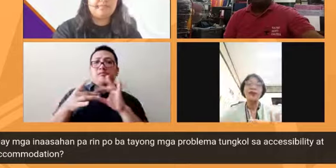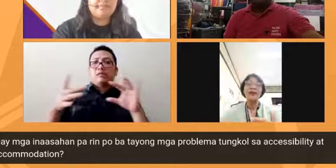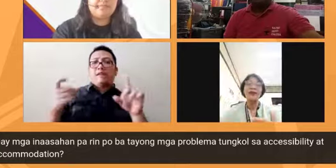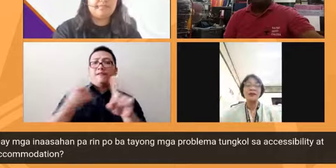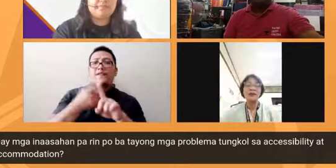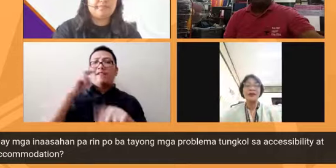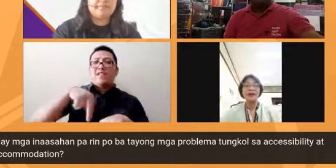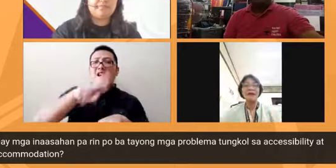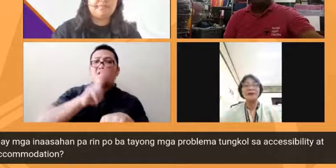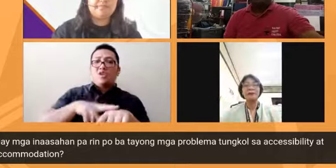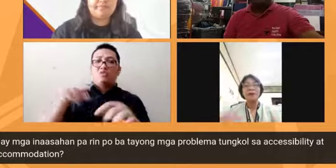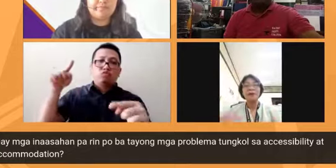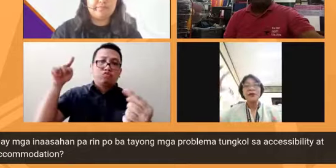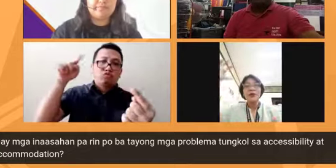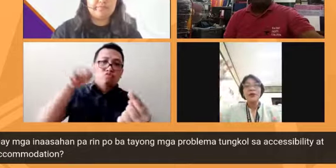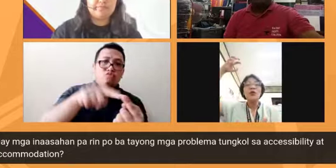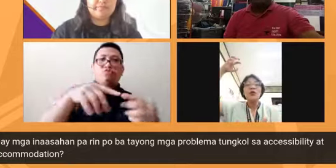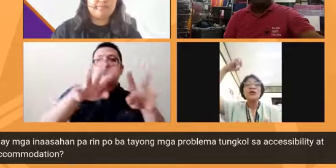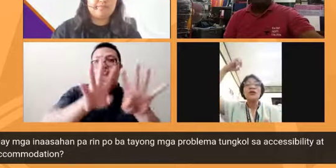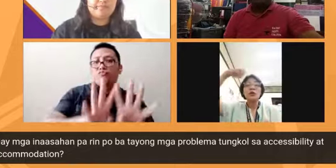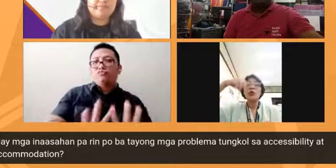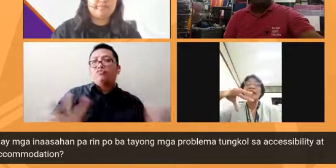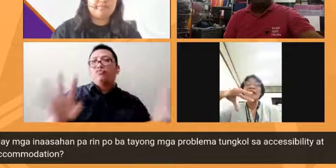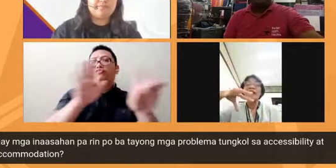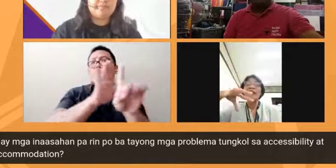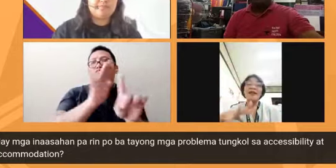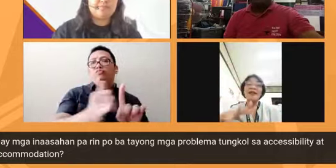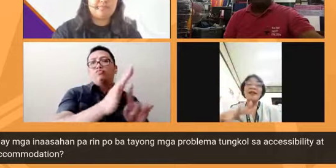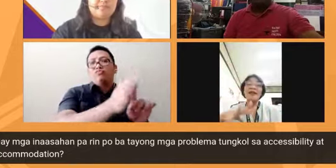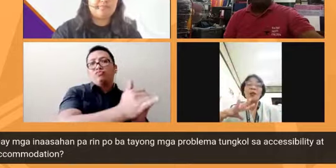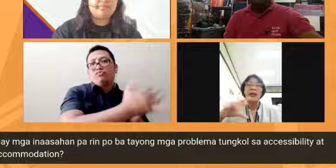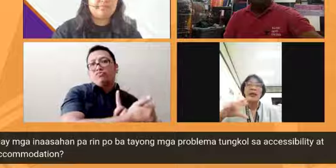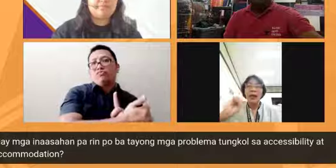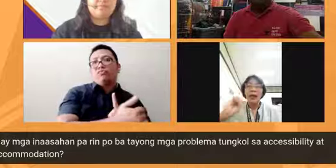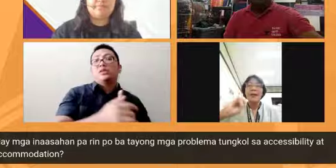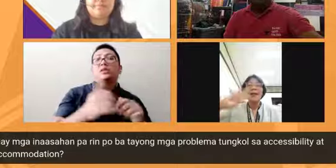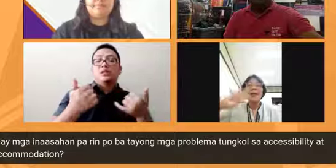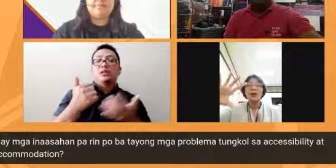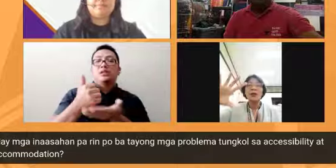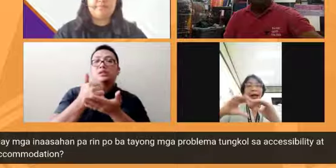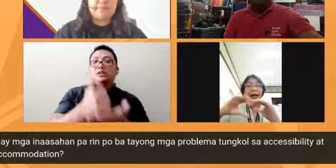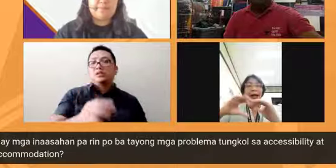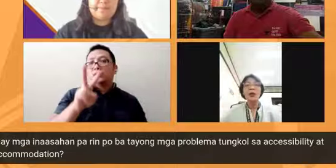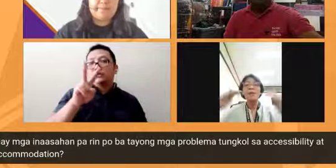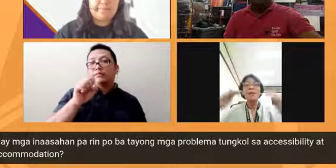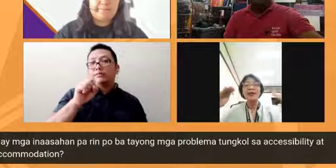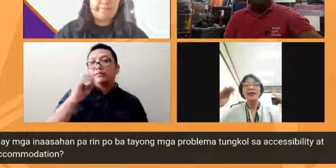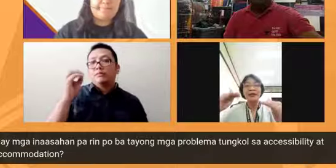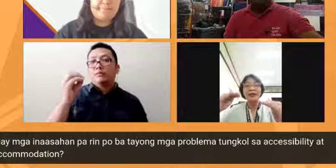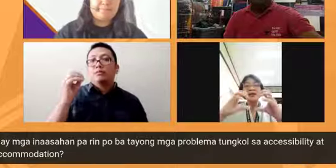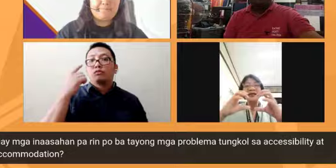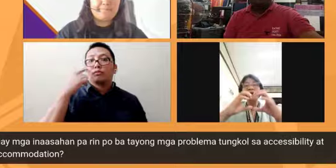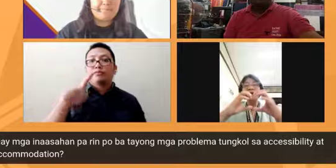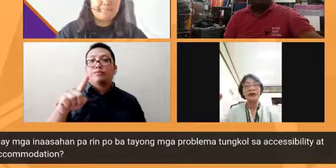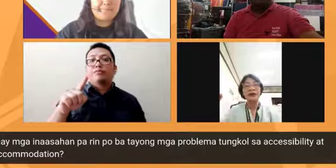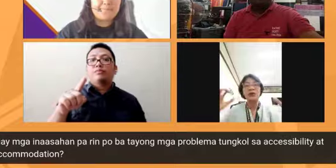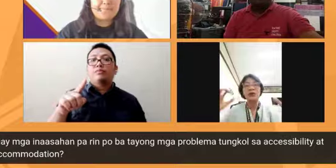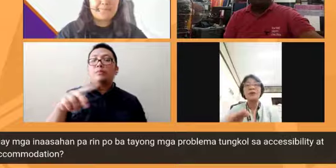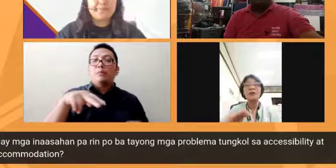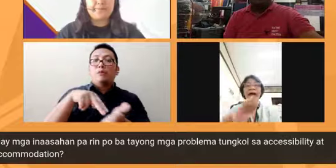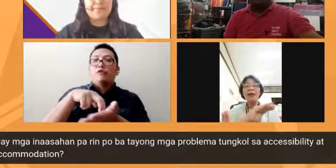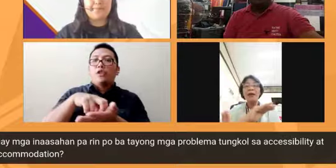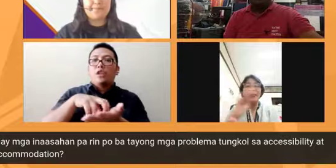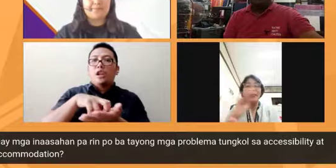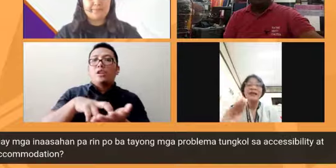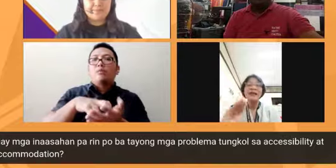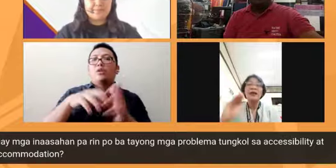down to the grassroots level so yun yung tinutugunan niya ni DSO para yung gap o barrier dahil sa disconnect na ito